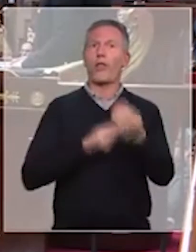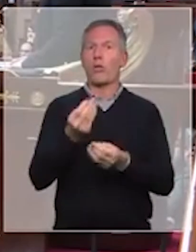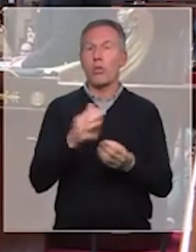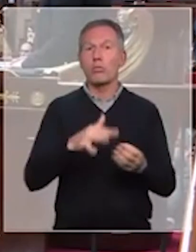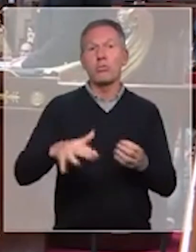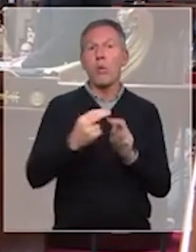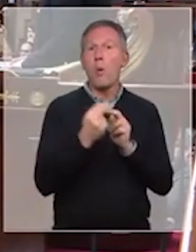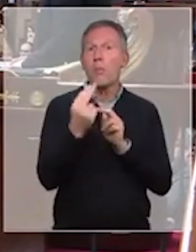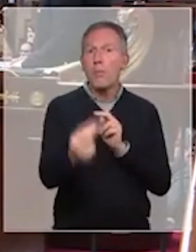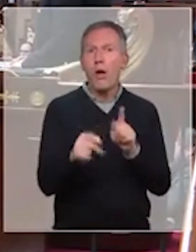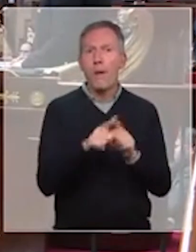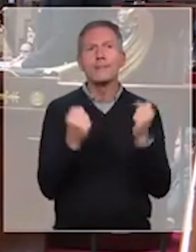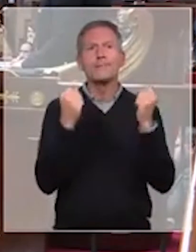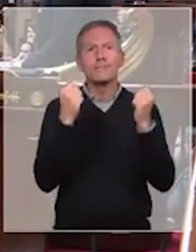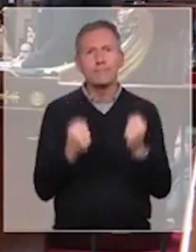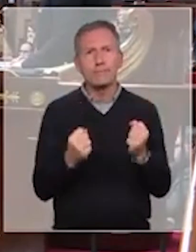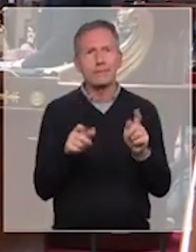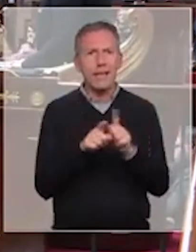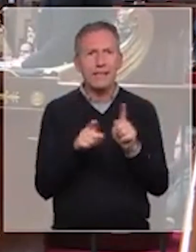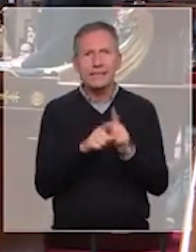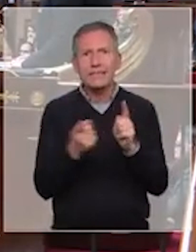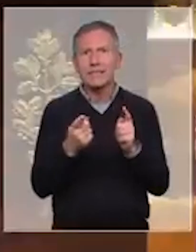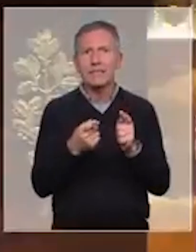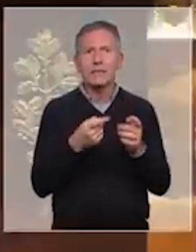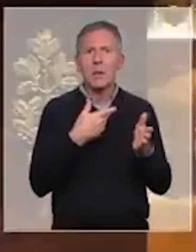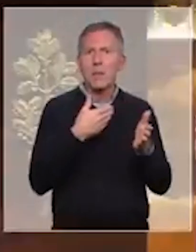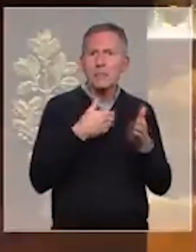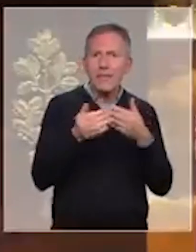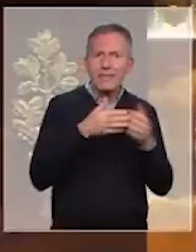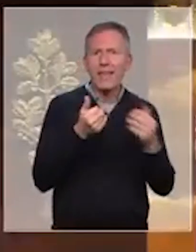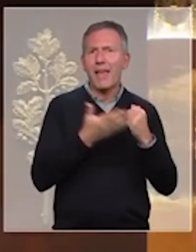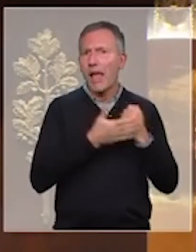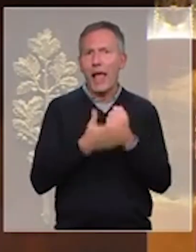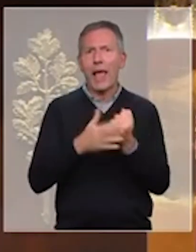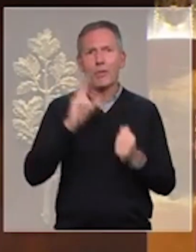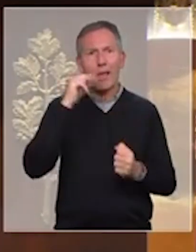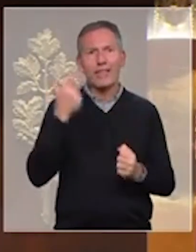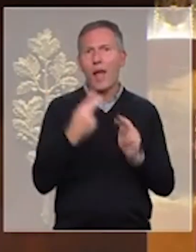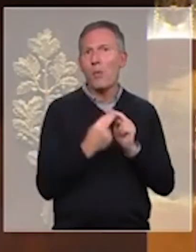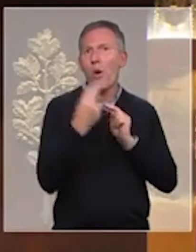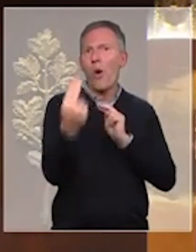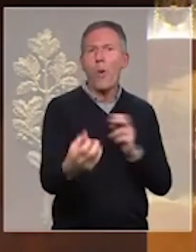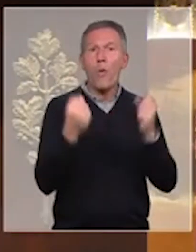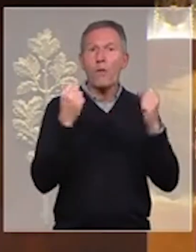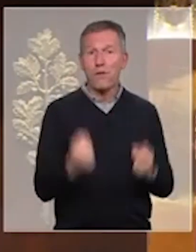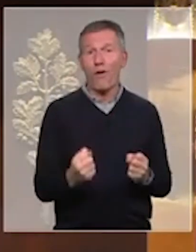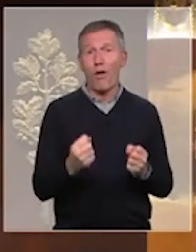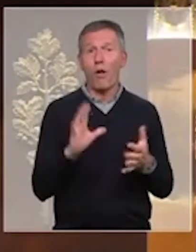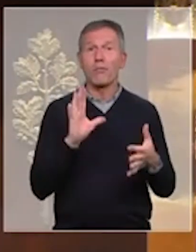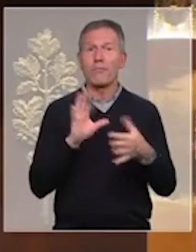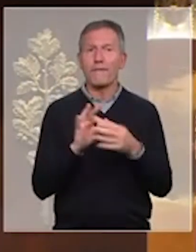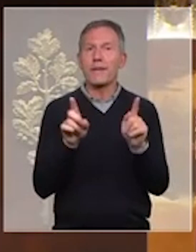qui ont renforcé les ponts d'amitié et d'aide humanitaire entre nos deux pays et ont été